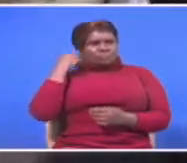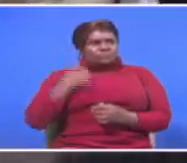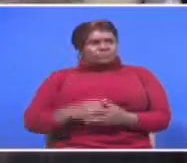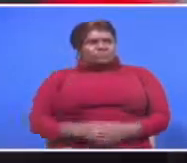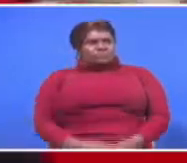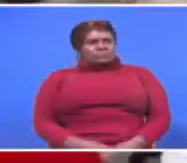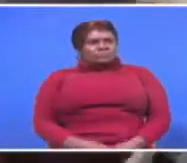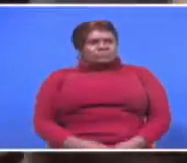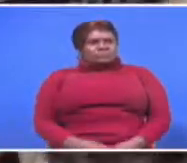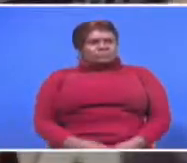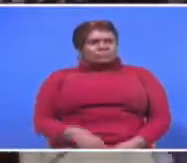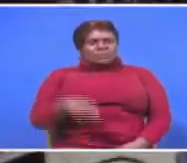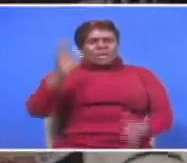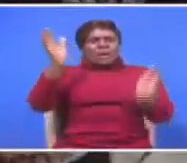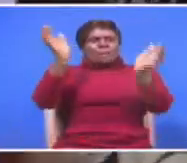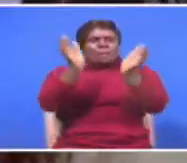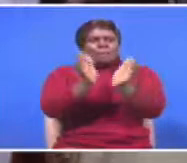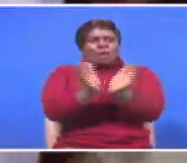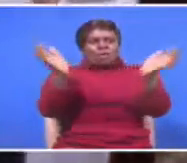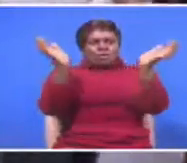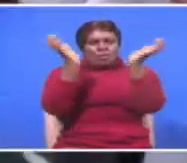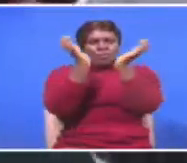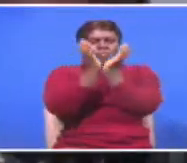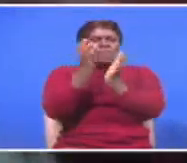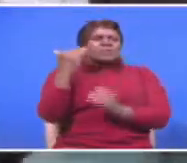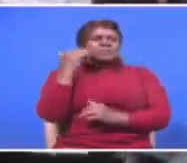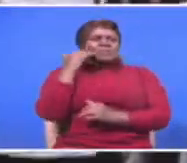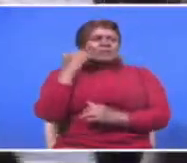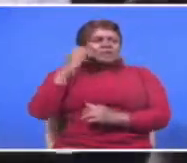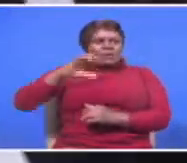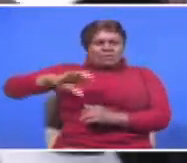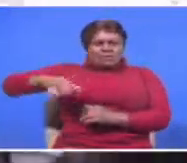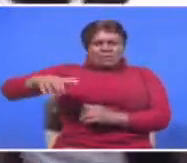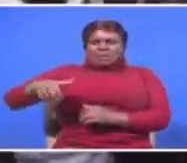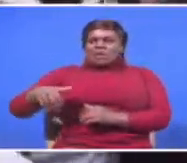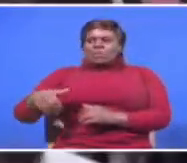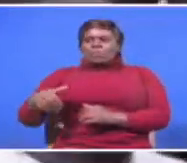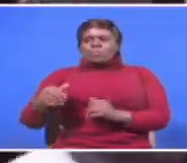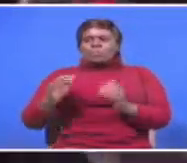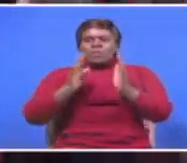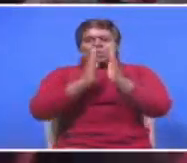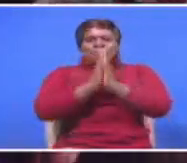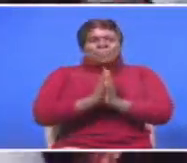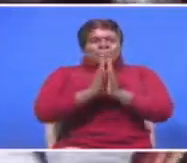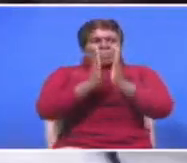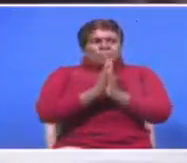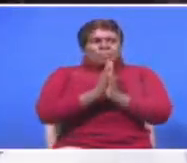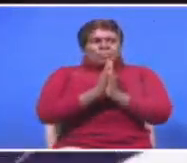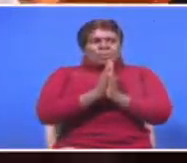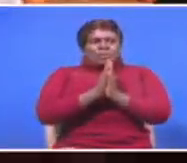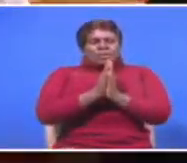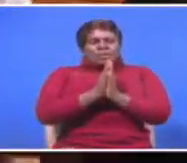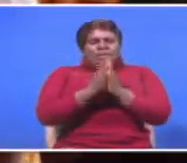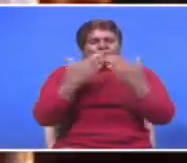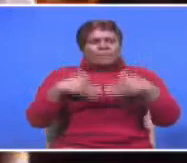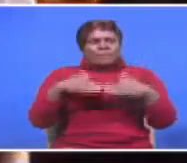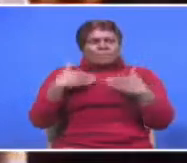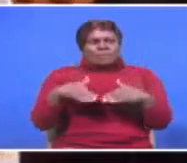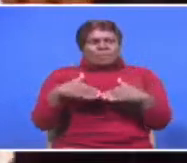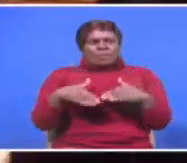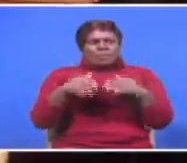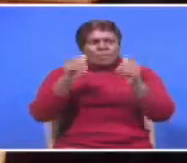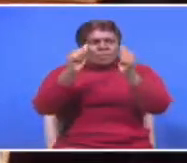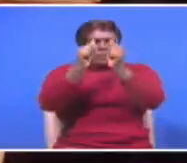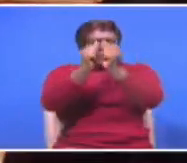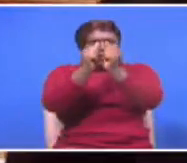Kwenye wanja wabondo ukatika kaunti ya siyaya, ndiko kuliko fanyika misa ya kuapa mkono waburiani, watu takriban